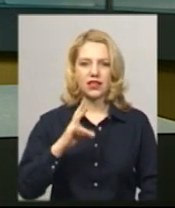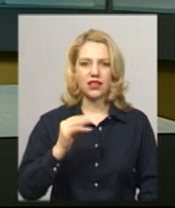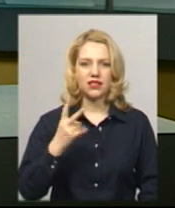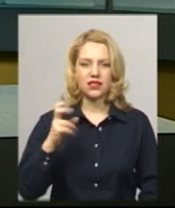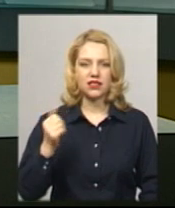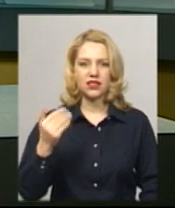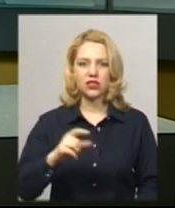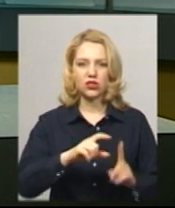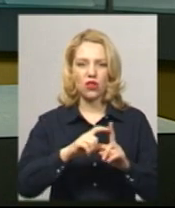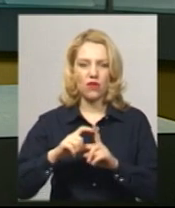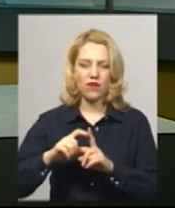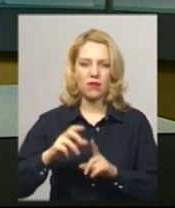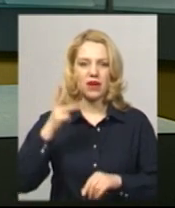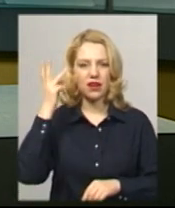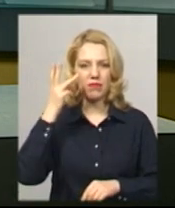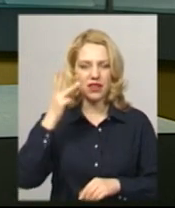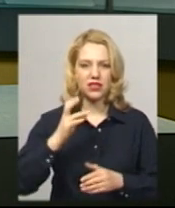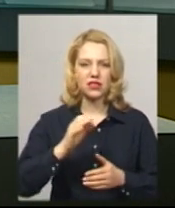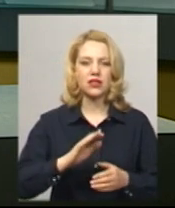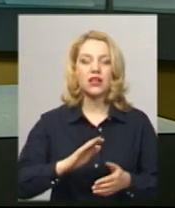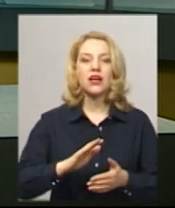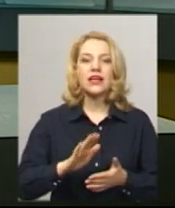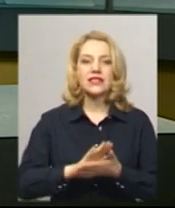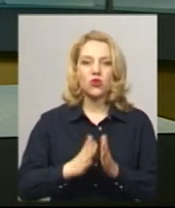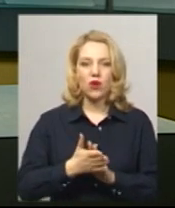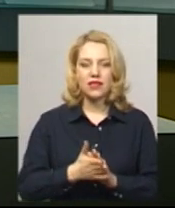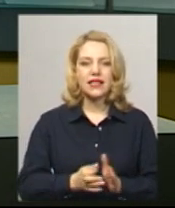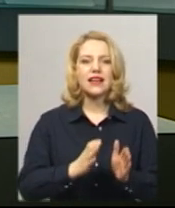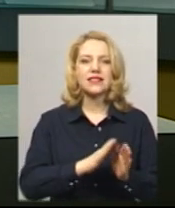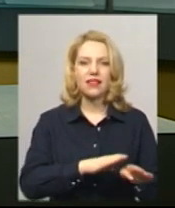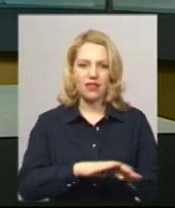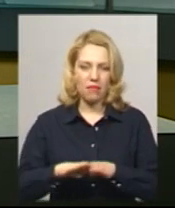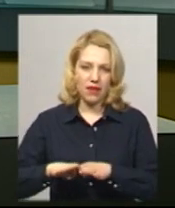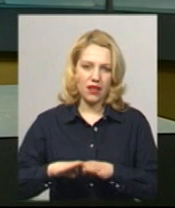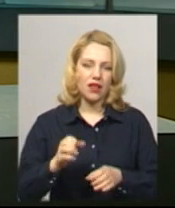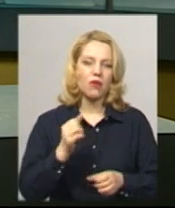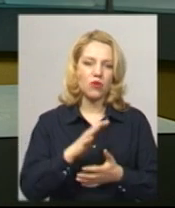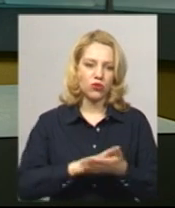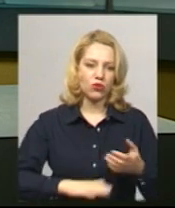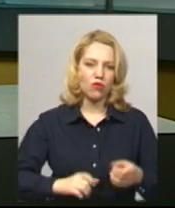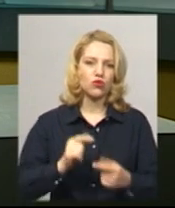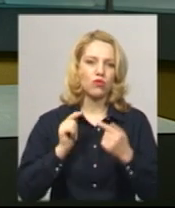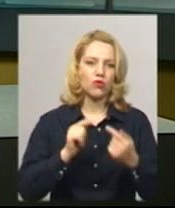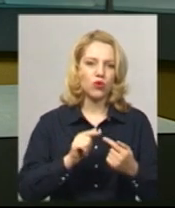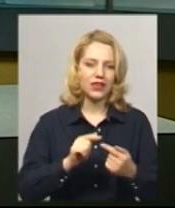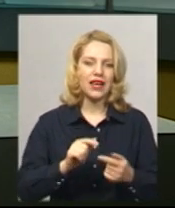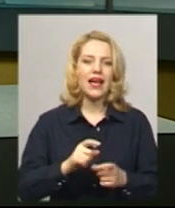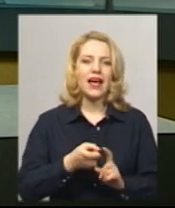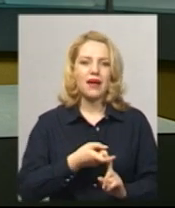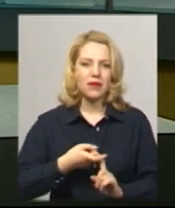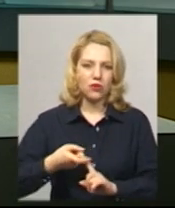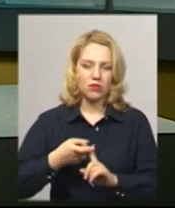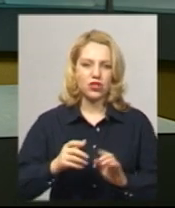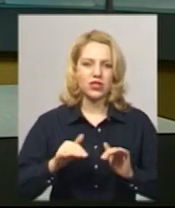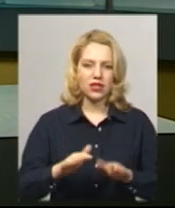За її словами, ситуація на Хмельниччині стабільна. Продовжують проводити протиепідемічні заходи та посилену дезінфекцію місця